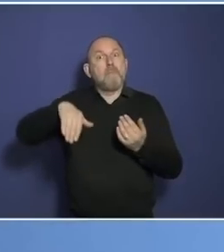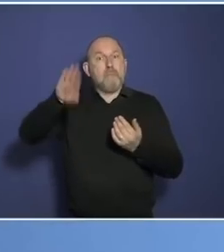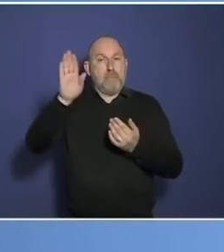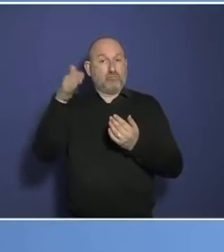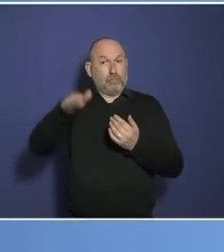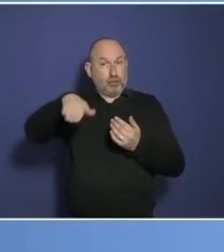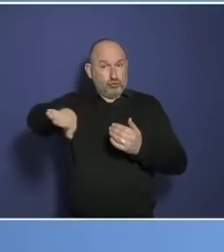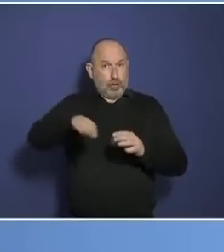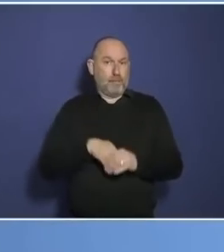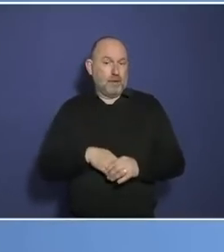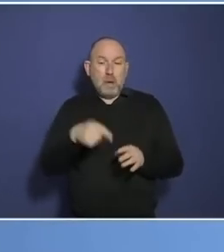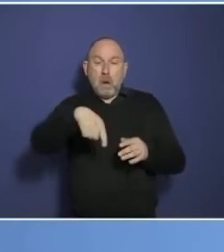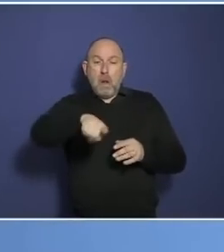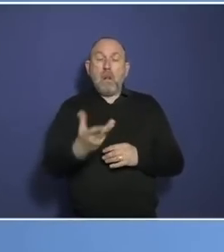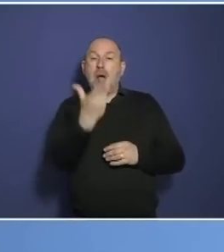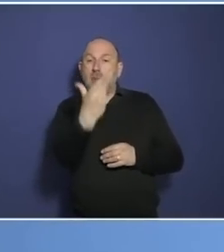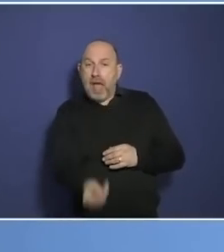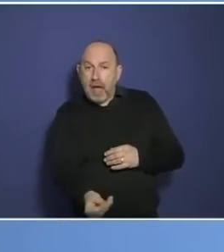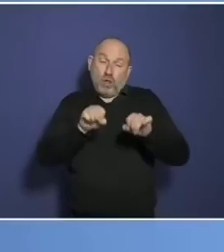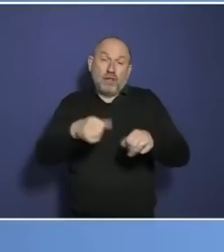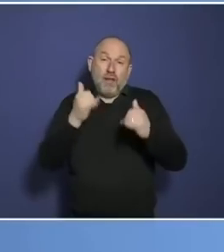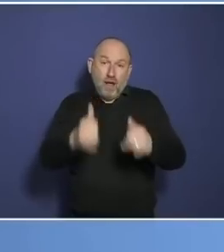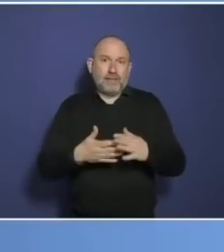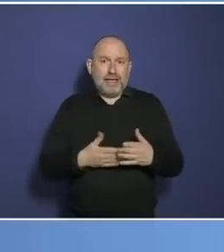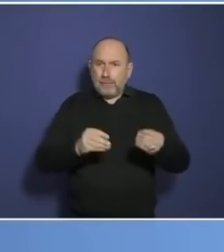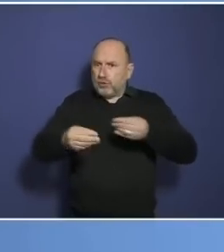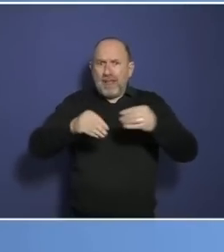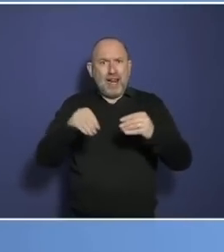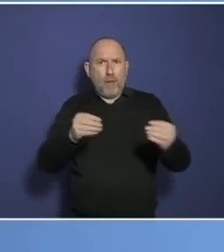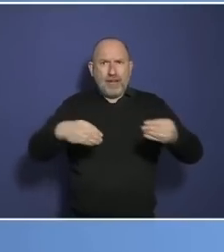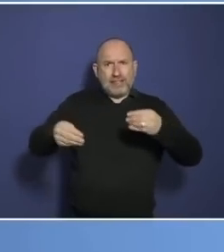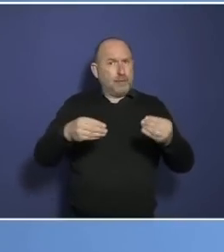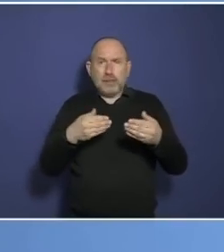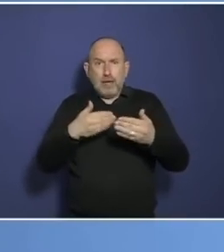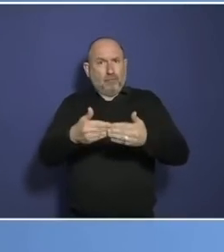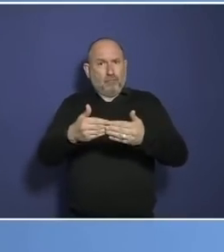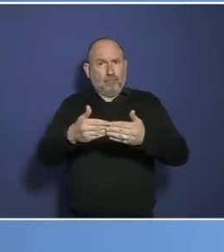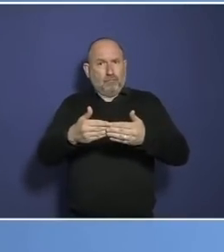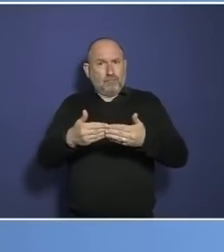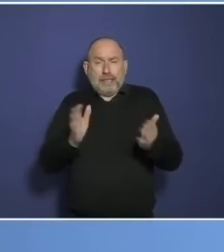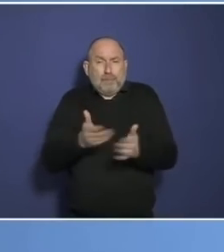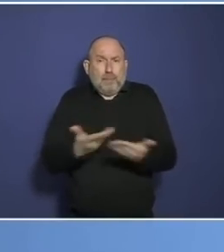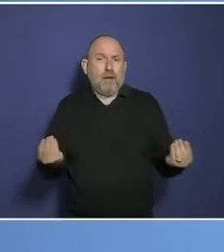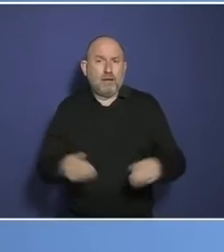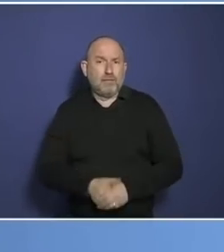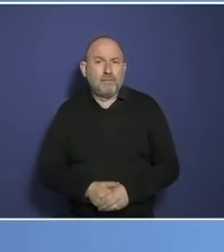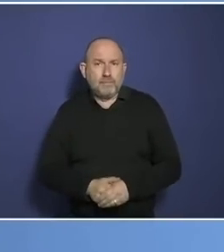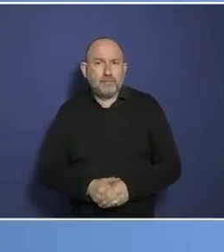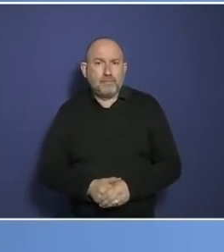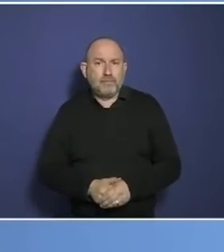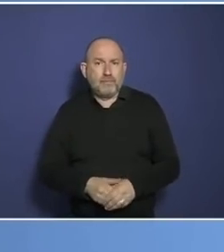Planeten leben Sie denn? Sind alle um Sie herum Geisterfahrer? In dem Zusammenhang ist es auch richtig, dass wir die zuerst